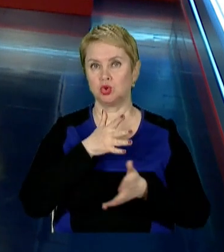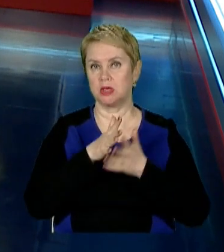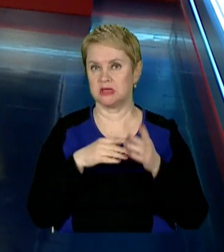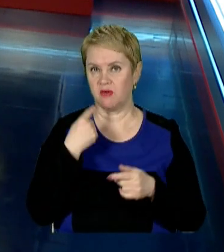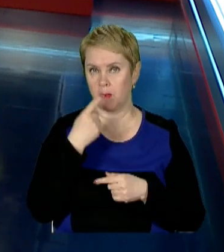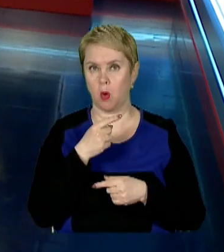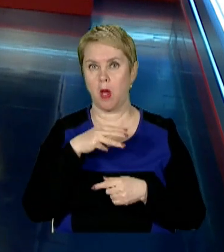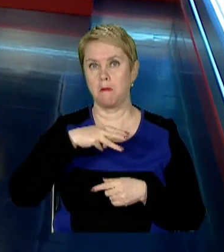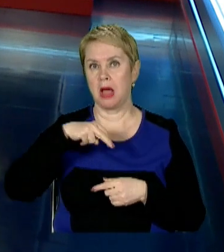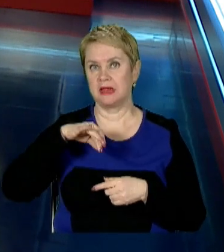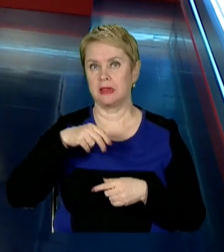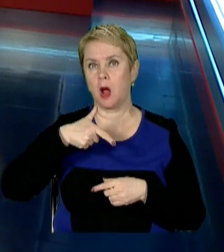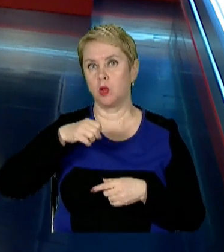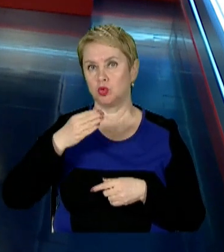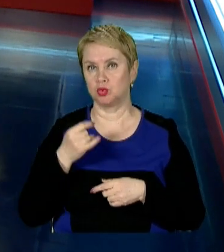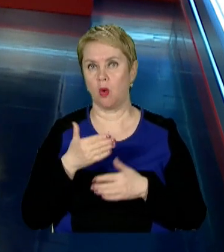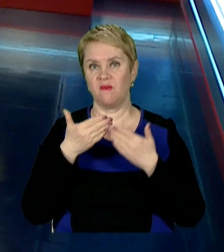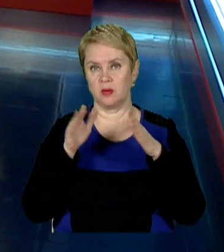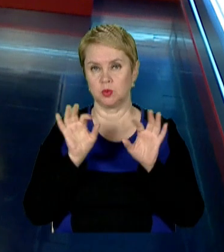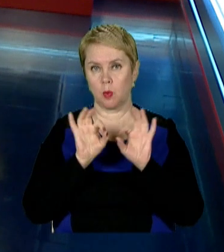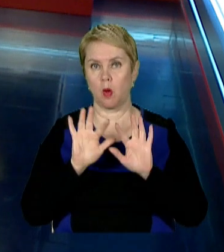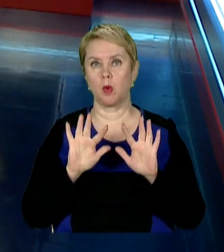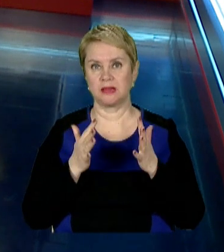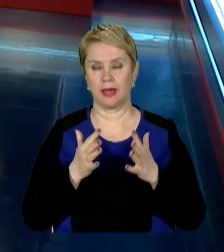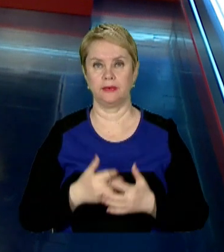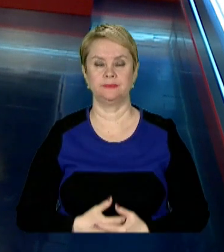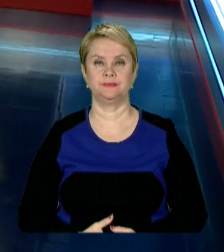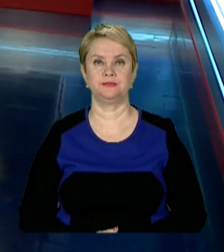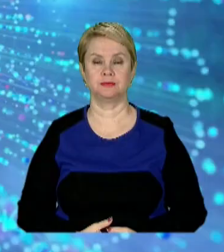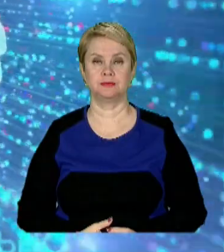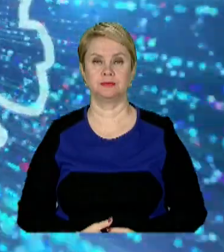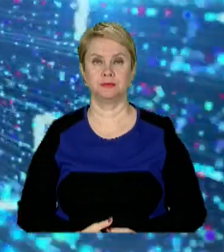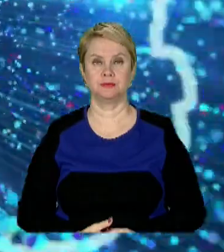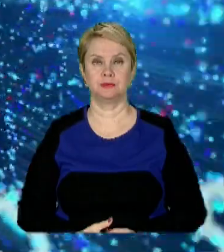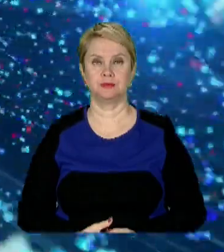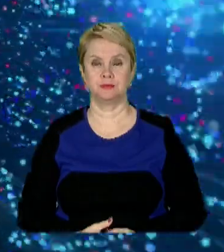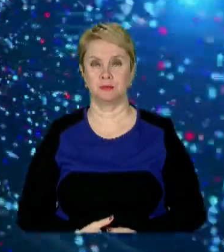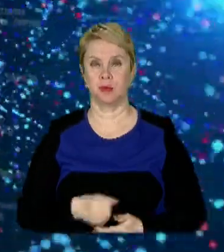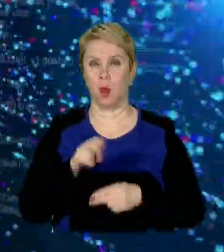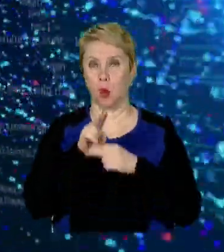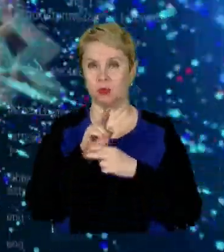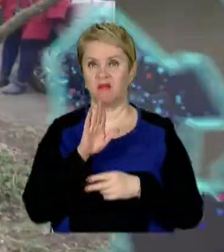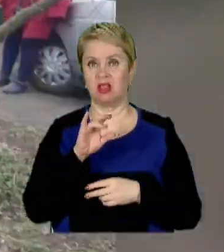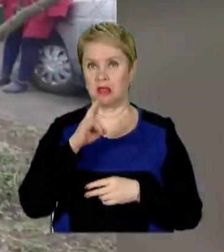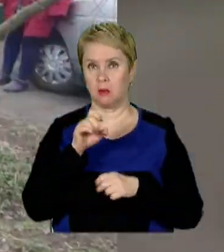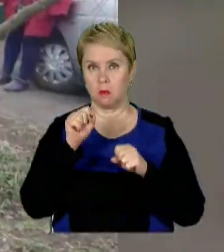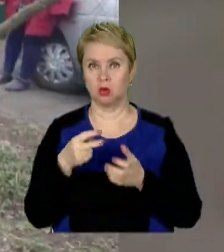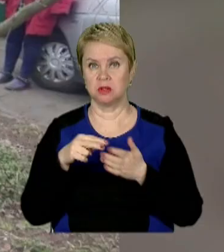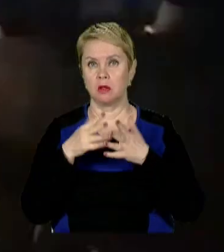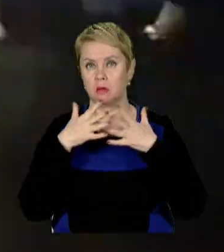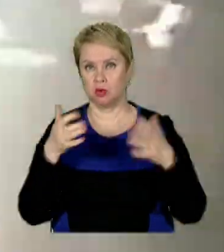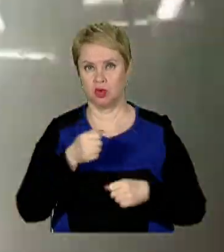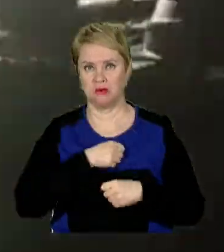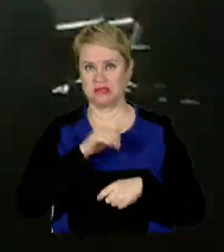жестової мови Мелітіна Глушко. у випуску говоритимемо про таке. Артобстрілівні Кополя може стати більше.